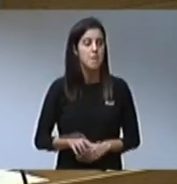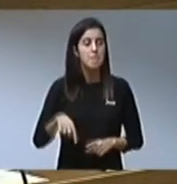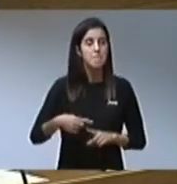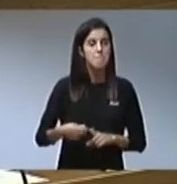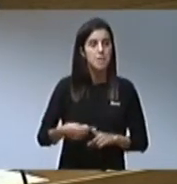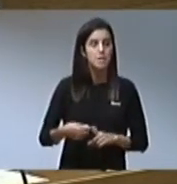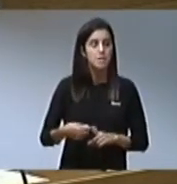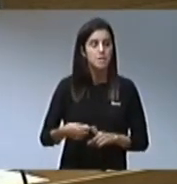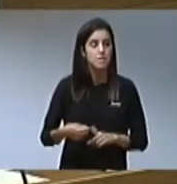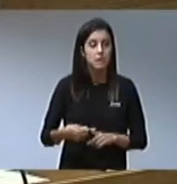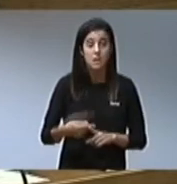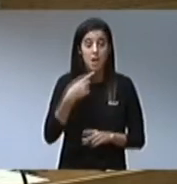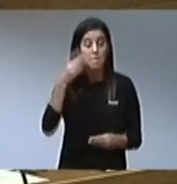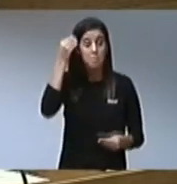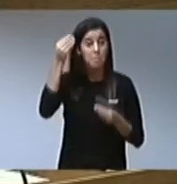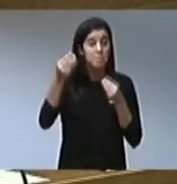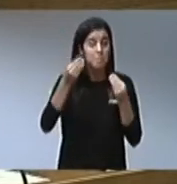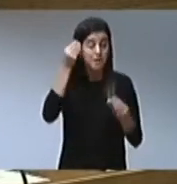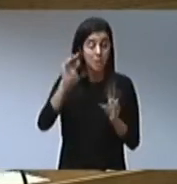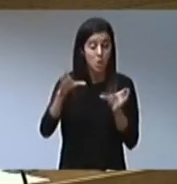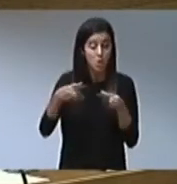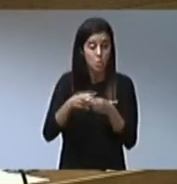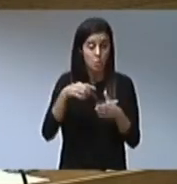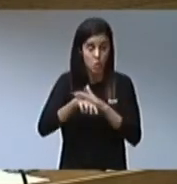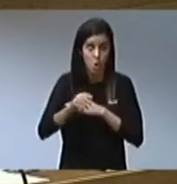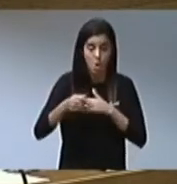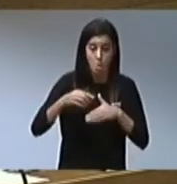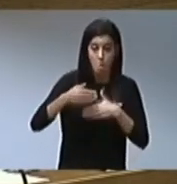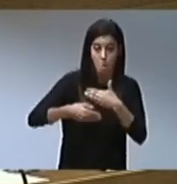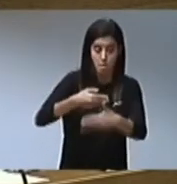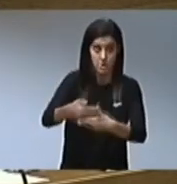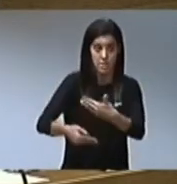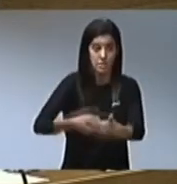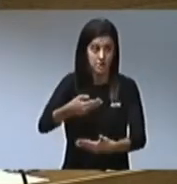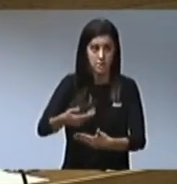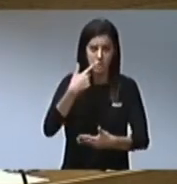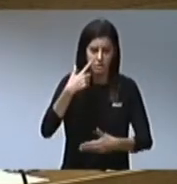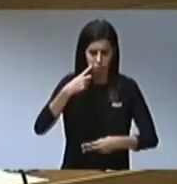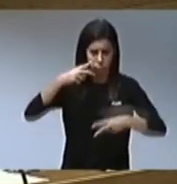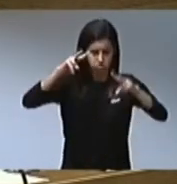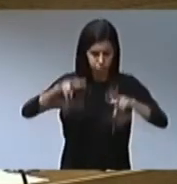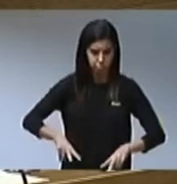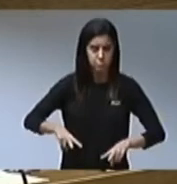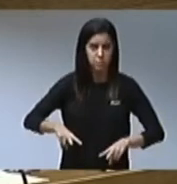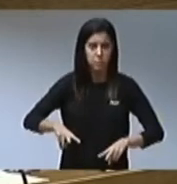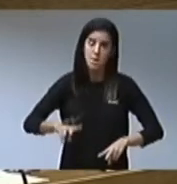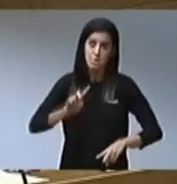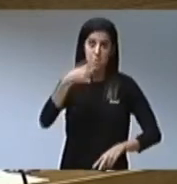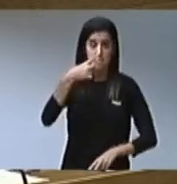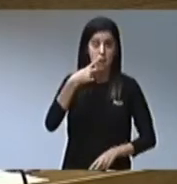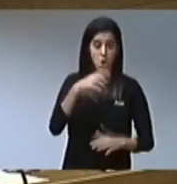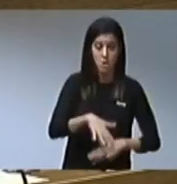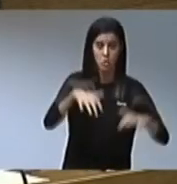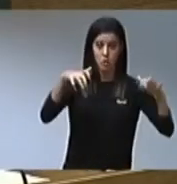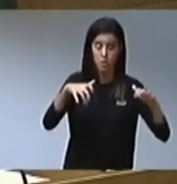censura amb una majoria absoluta de grups progressistes i a aquesta majoria progressista que ha sigut ratificada posteriorment a les urnes.